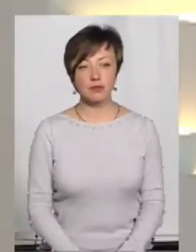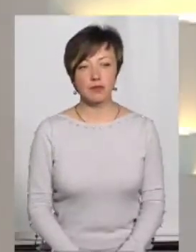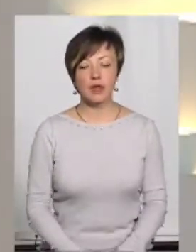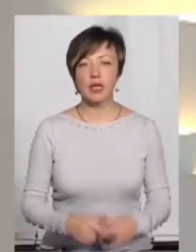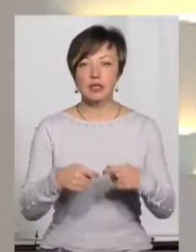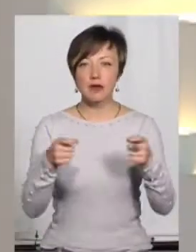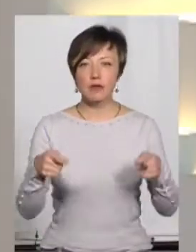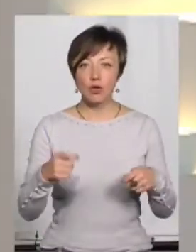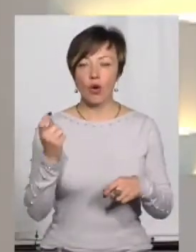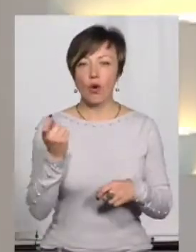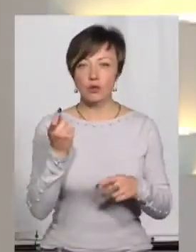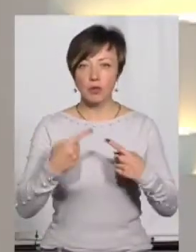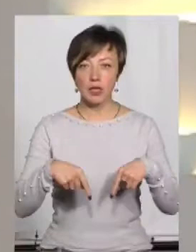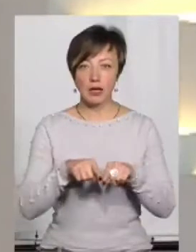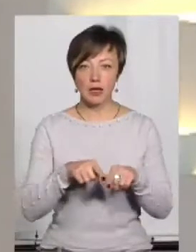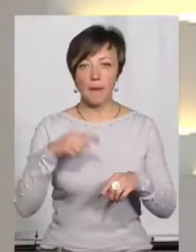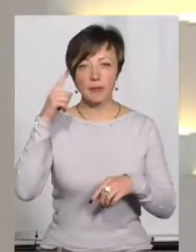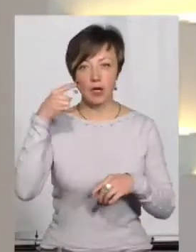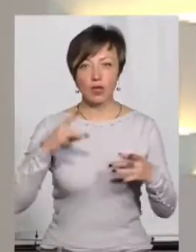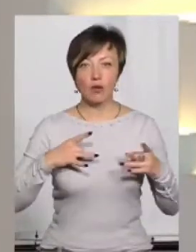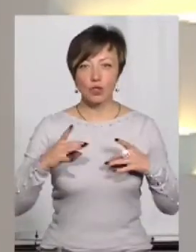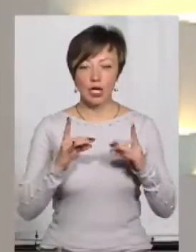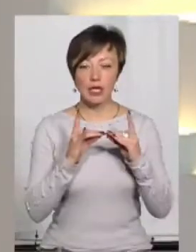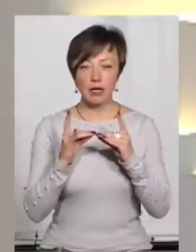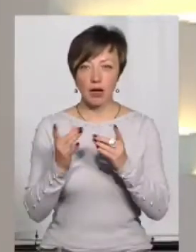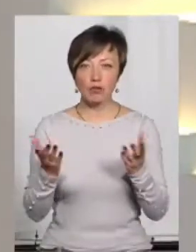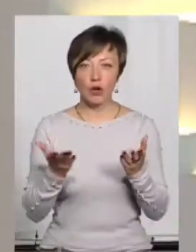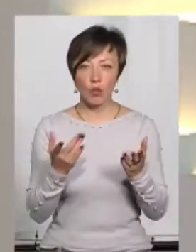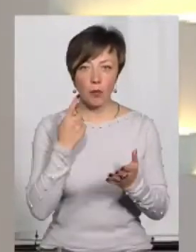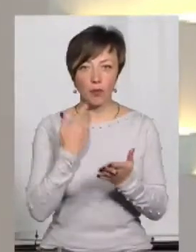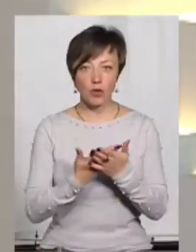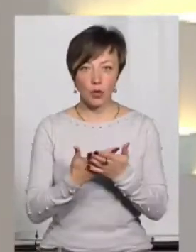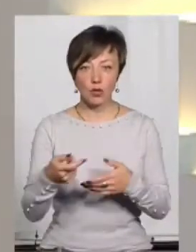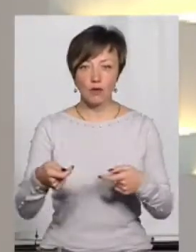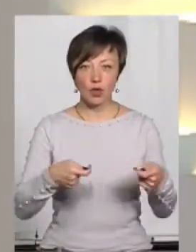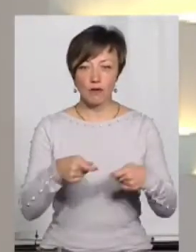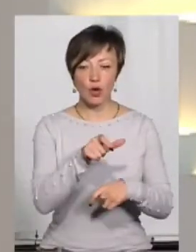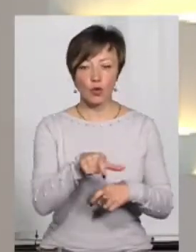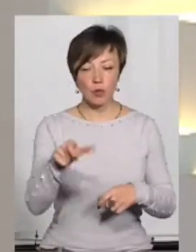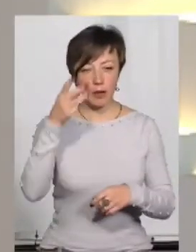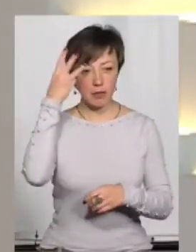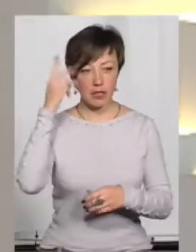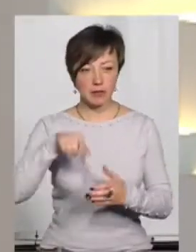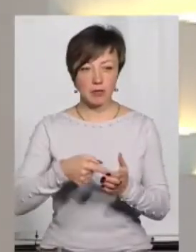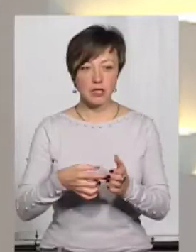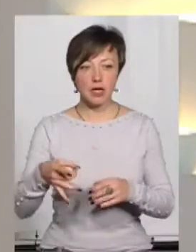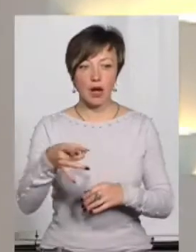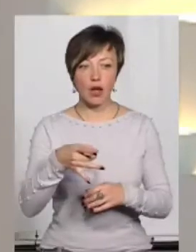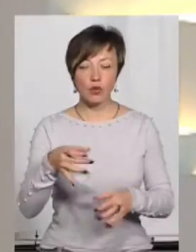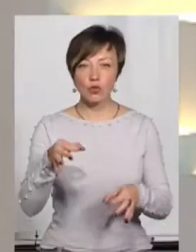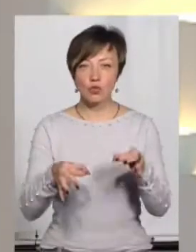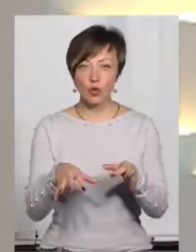Завідуючи господарством психоневрологічного інтернату, котру підозрюють у торгівлі людьми, Хмельницький міськрайонний суд